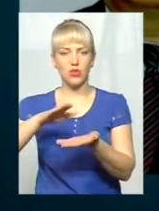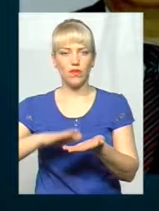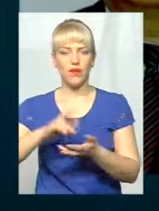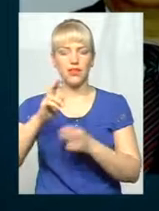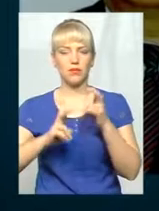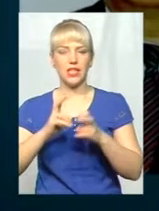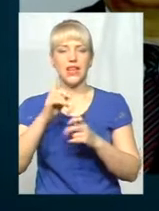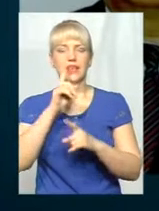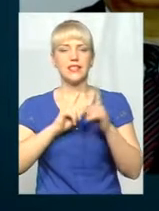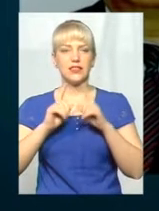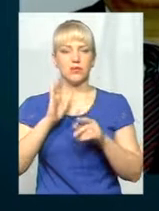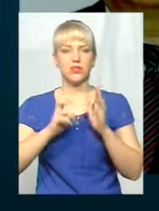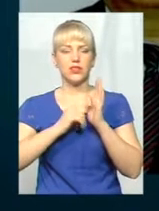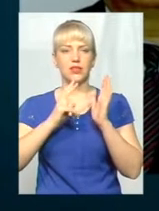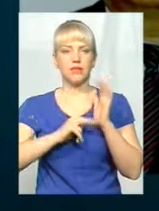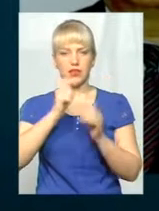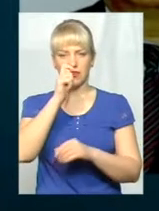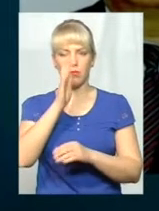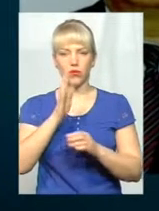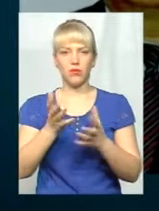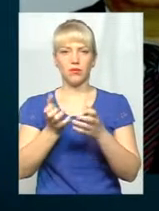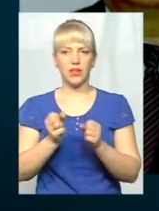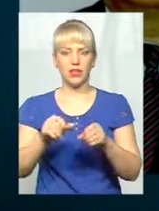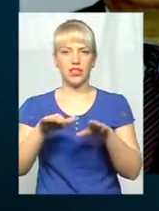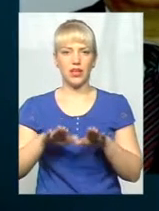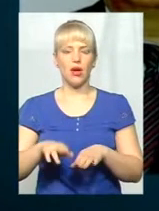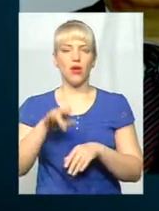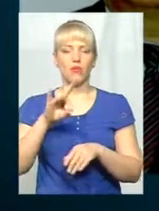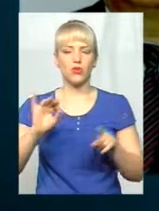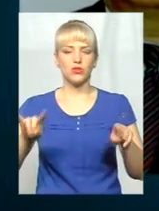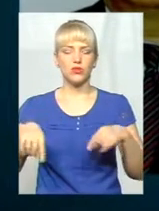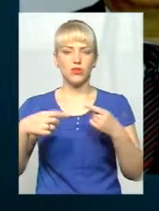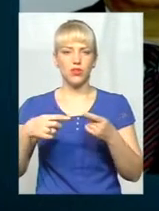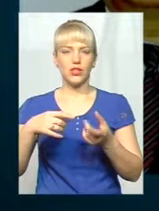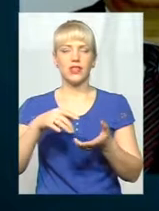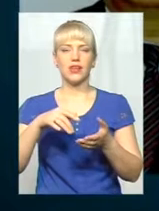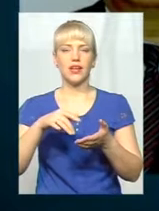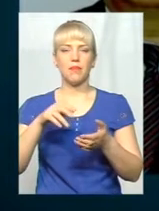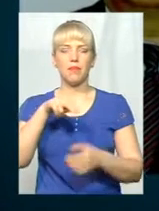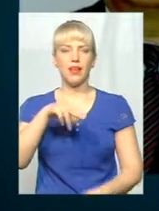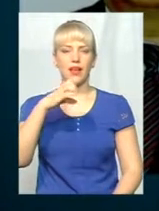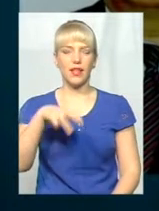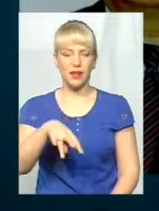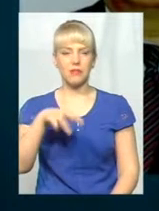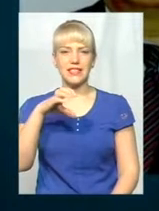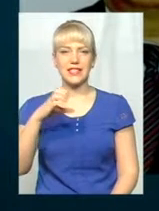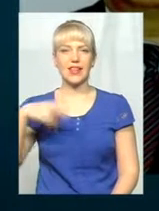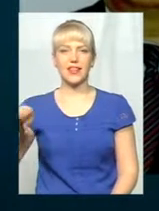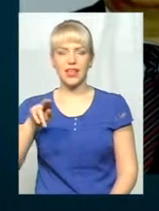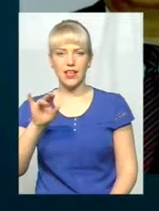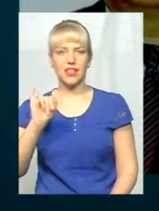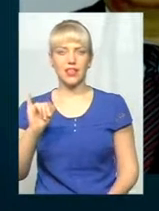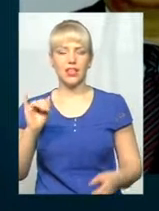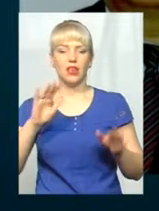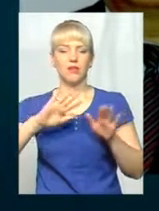квітня. Буде прийнято рішення про створення центру ПМСД Волочівської громади. А після того, я так думаю, зразу